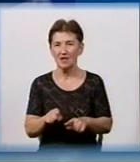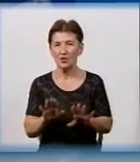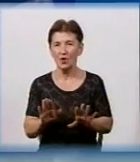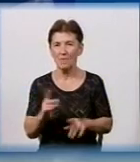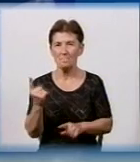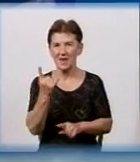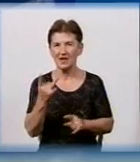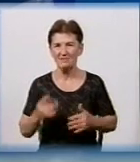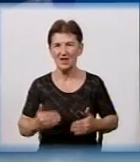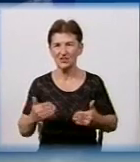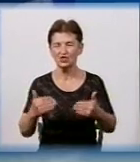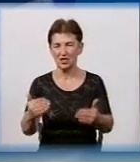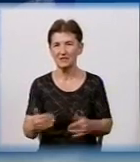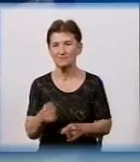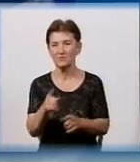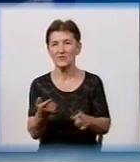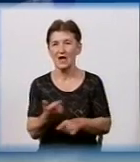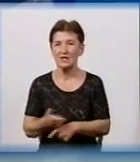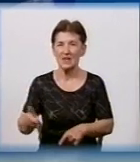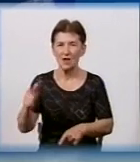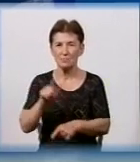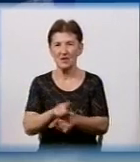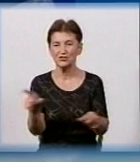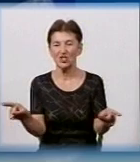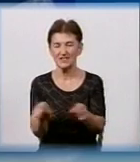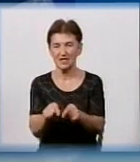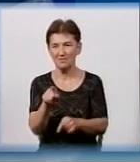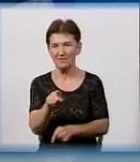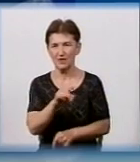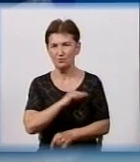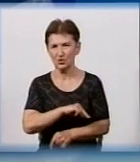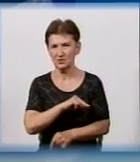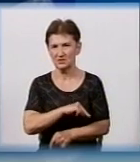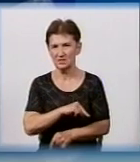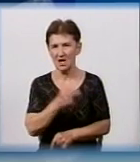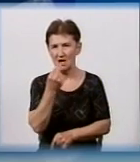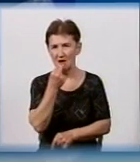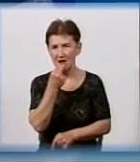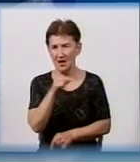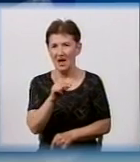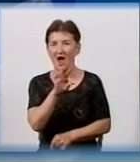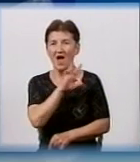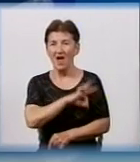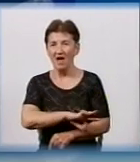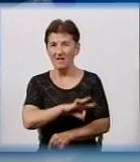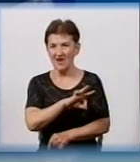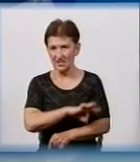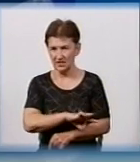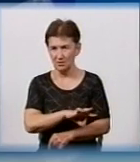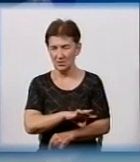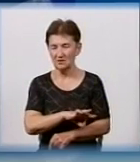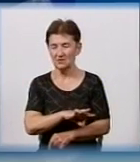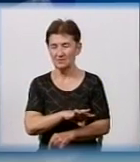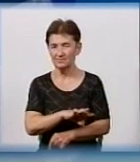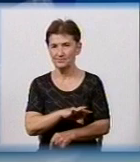З ким співпрацюєте найбільше? Я так розумію, що ефективність цього проєкту, ну, ми говоримо про боротьбу із рекламою